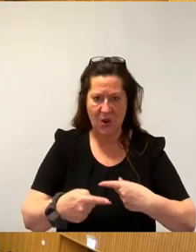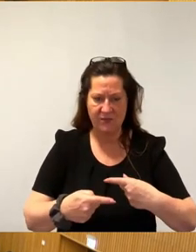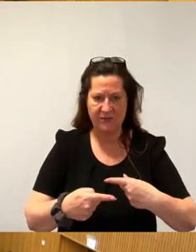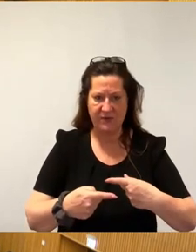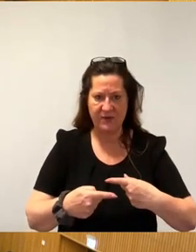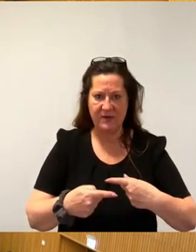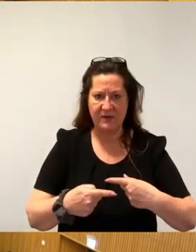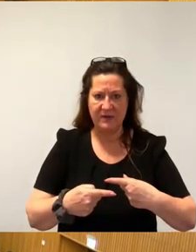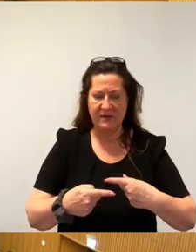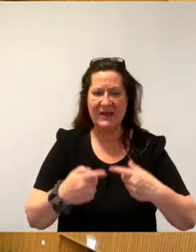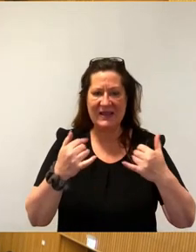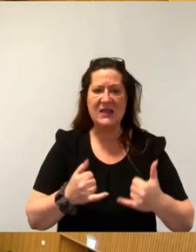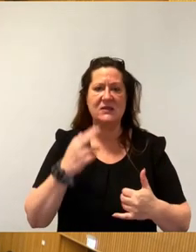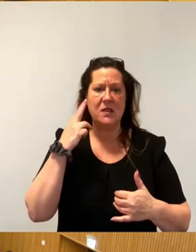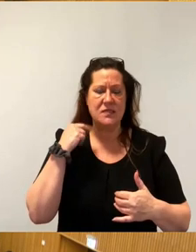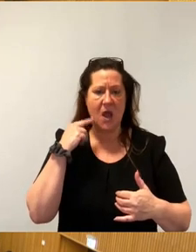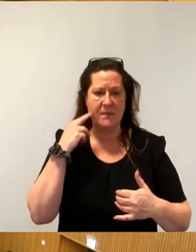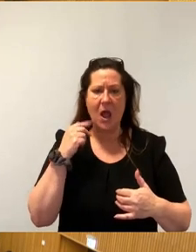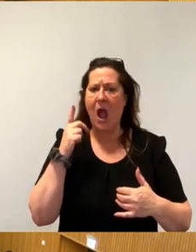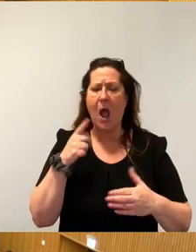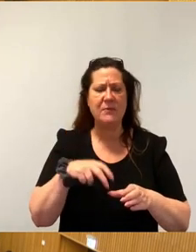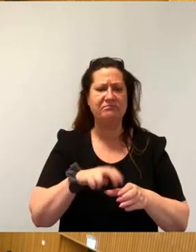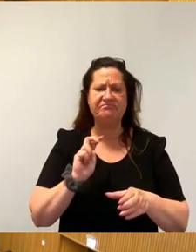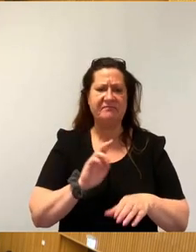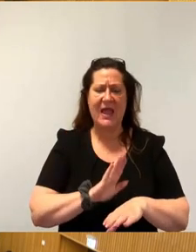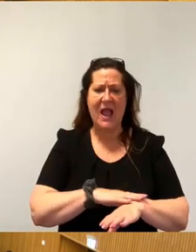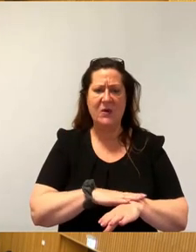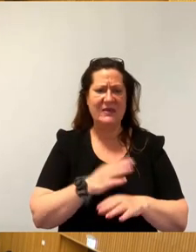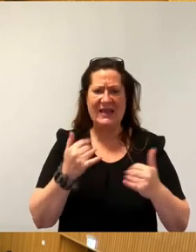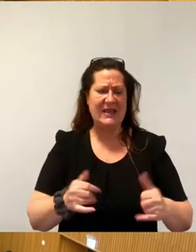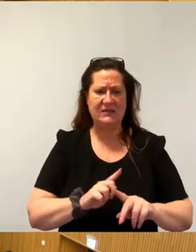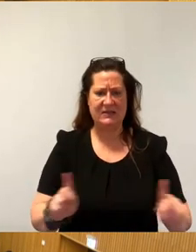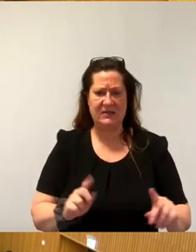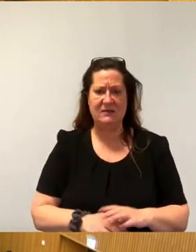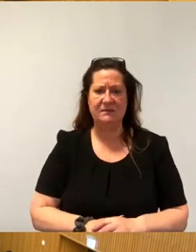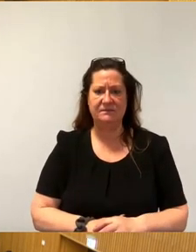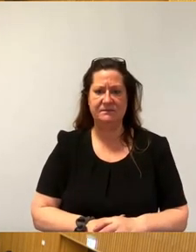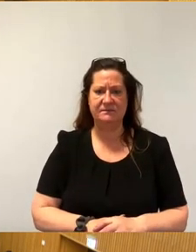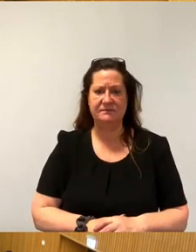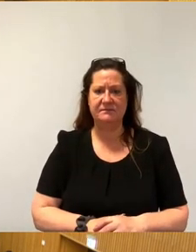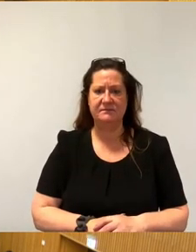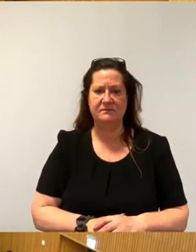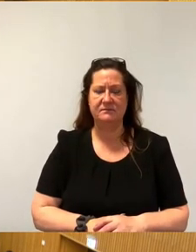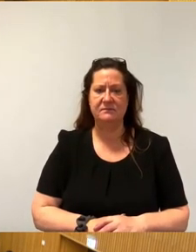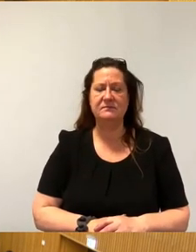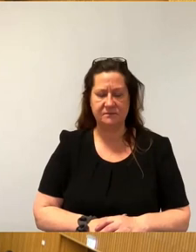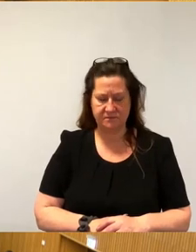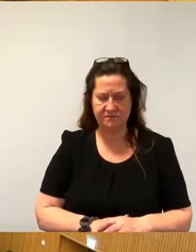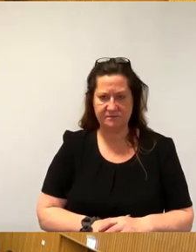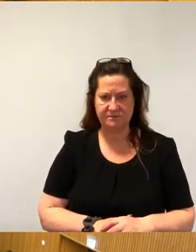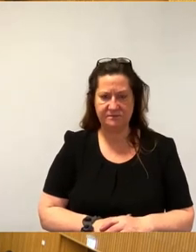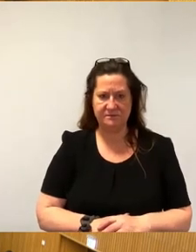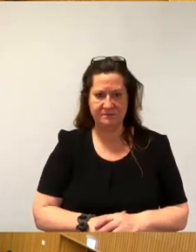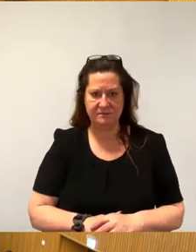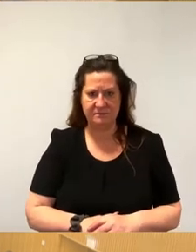namentlich, aber in der Auszeit halte ich jetzt nicht für angemessen. So, dann darf ich jetzt